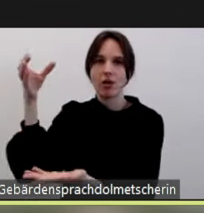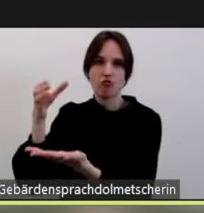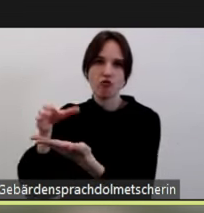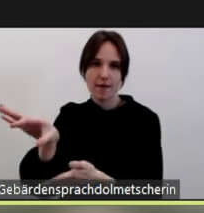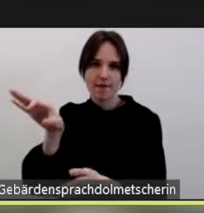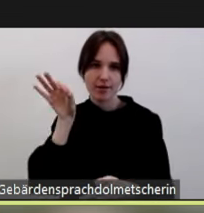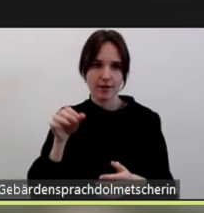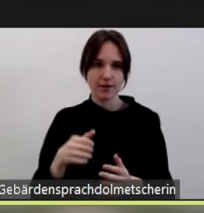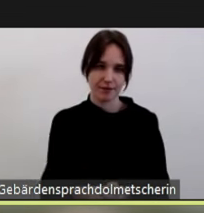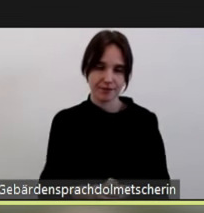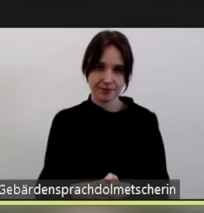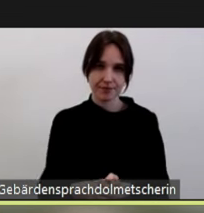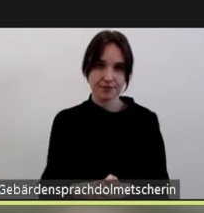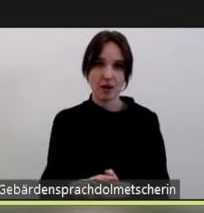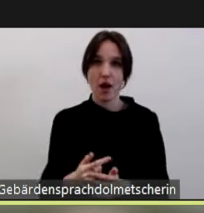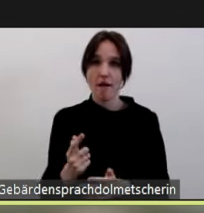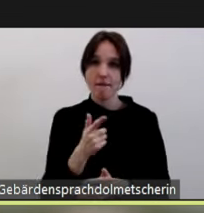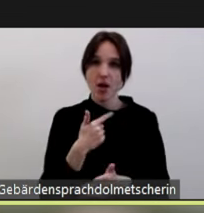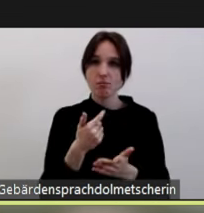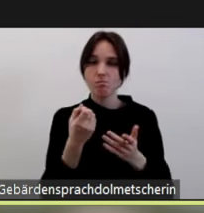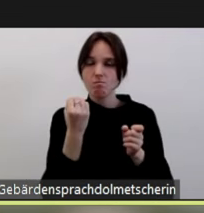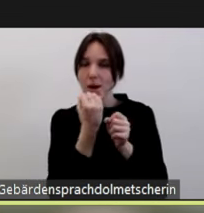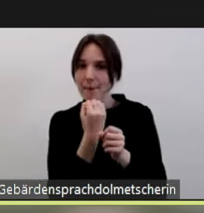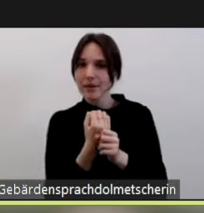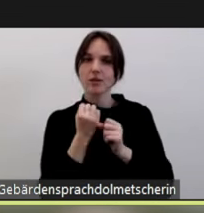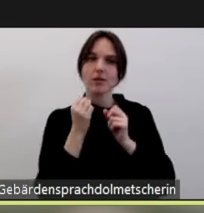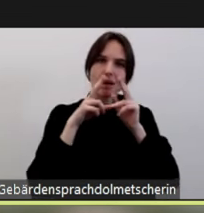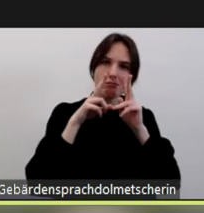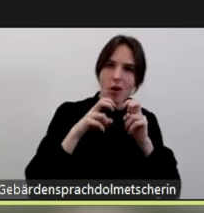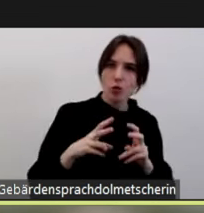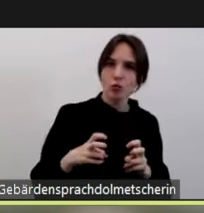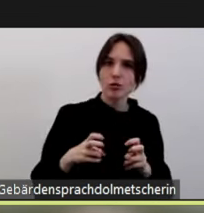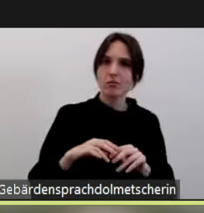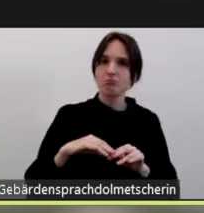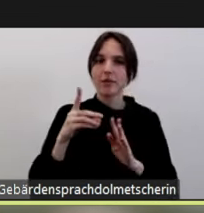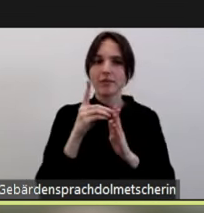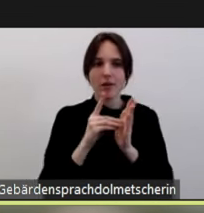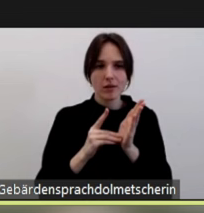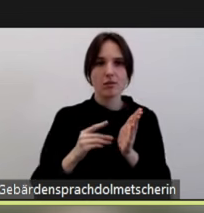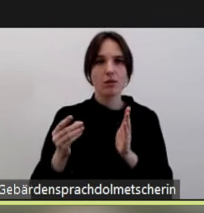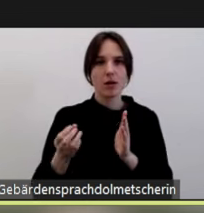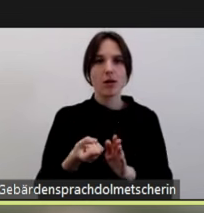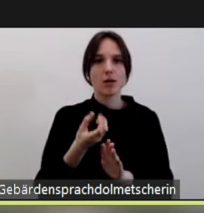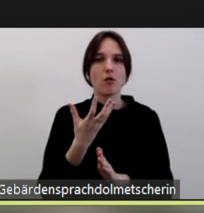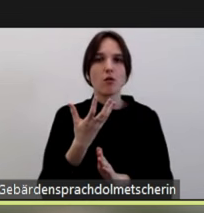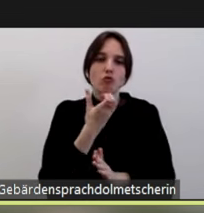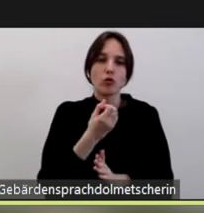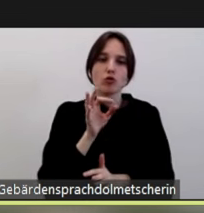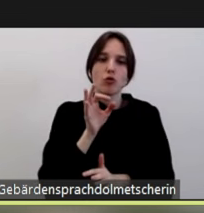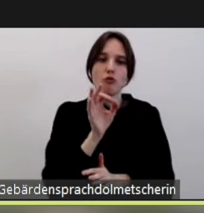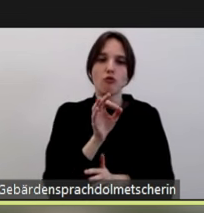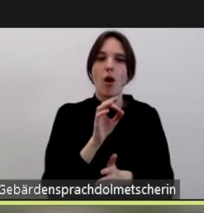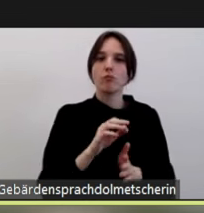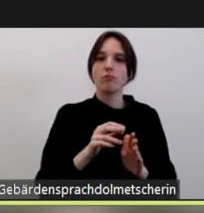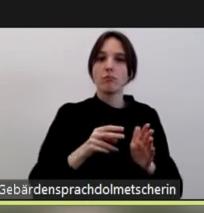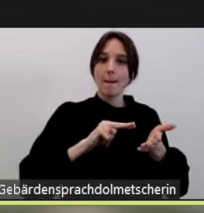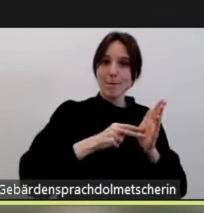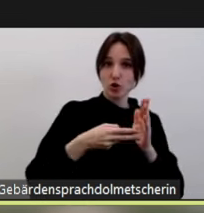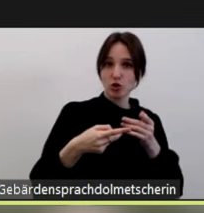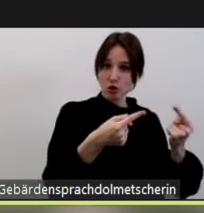analysieren im Rahmen der Meldestelle, wollen wir natürlich auch an politischen und fachlichen Diskussionen und